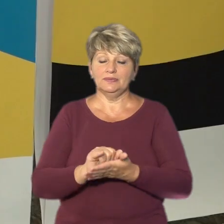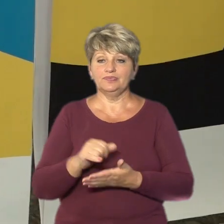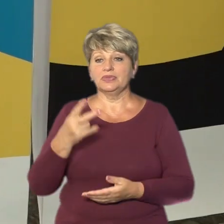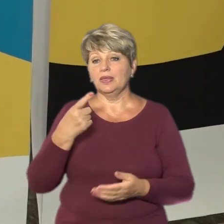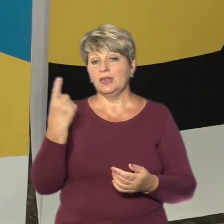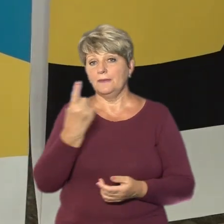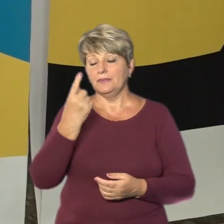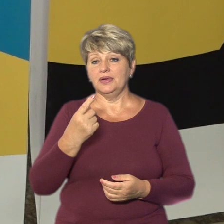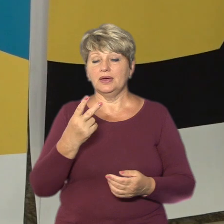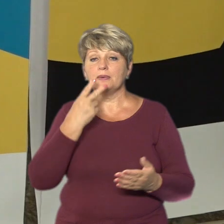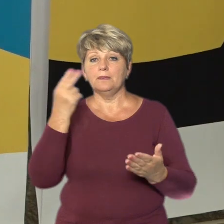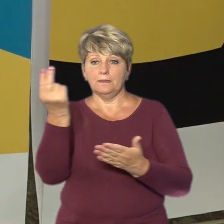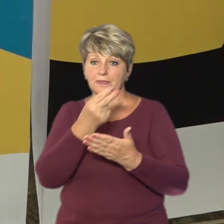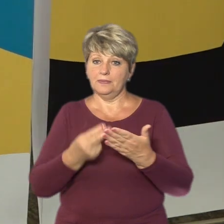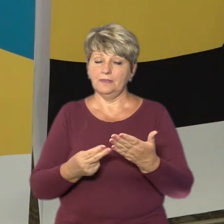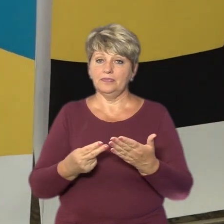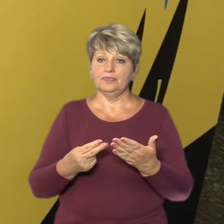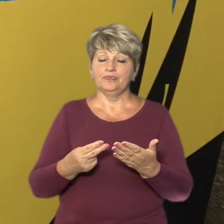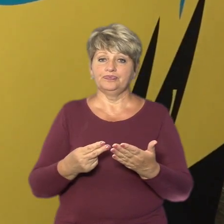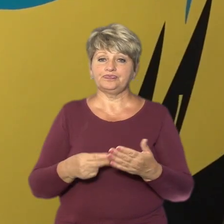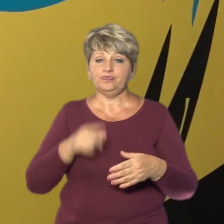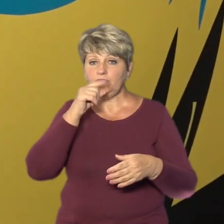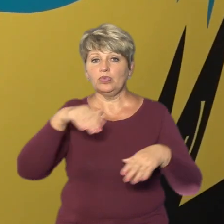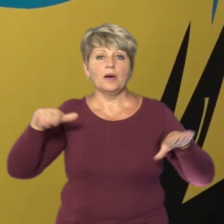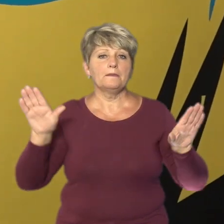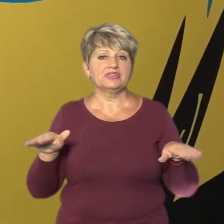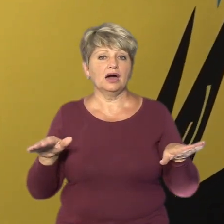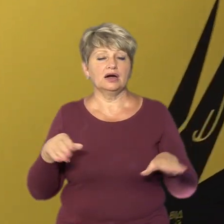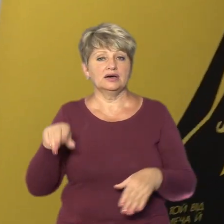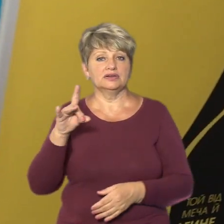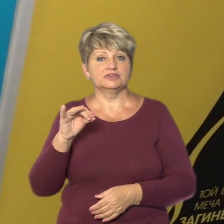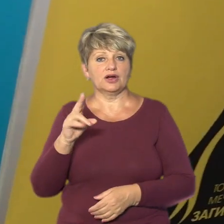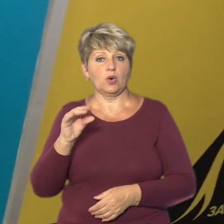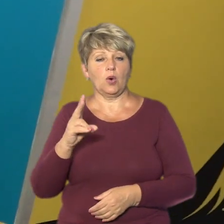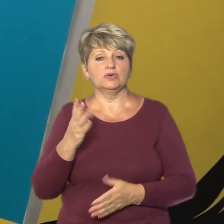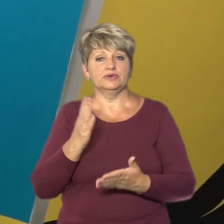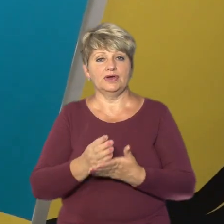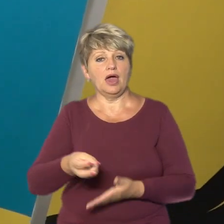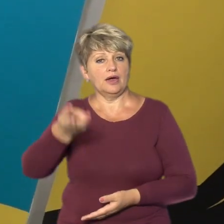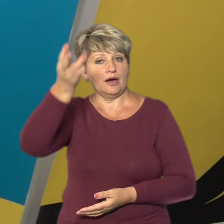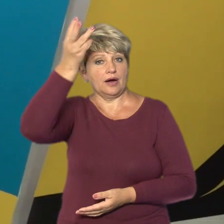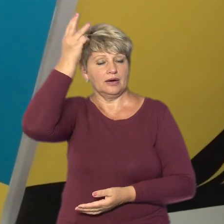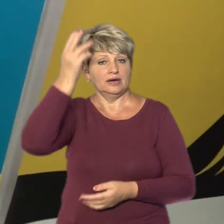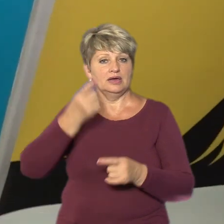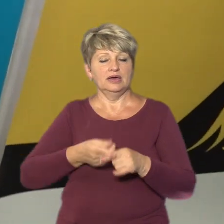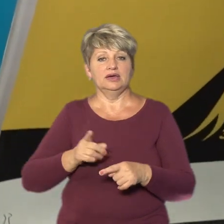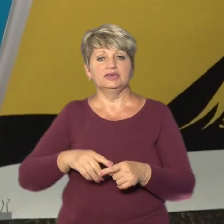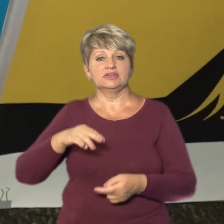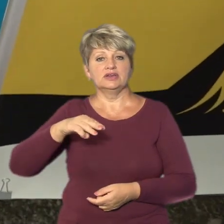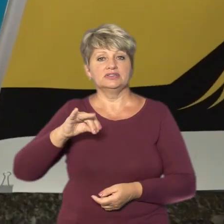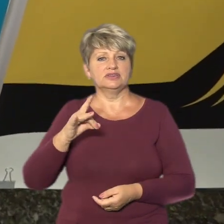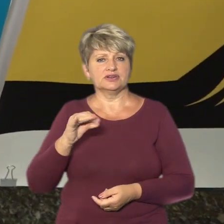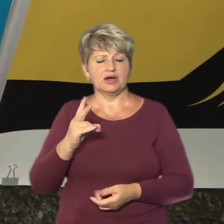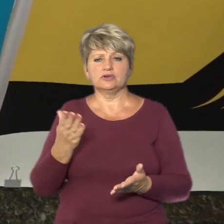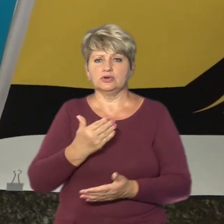зображено якраз ворог у вигляді птаха-дракона, у якого є корона на голові, тобто це тираніє, це король, який прагне